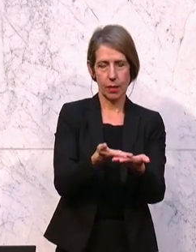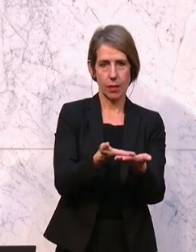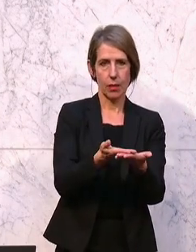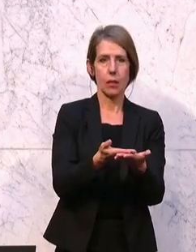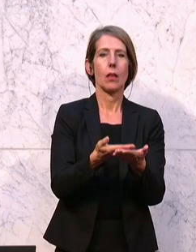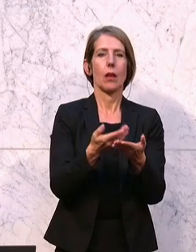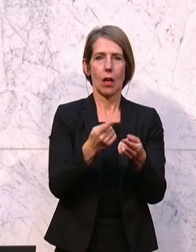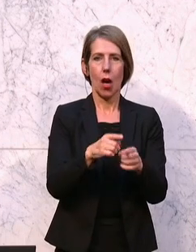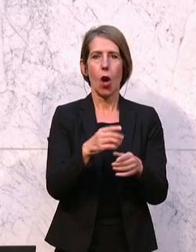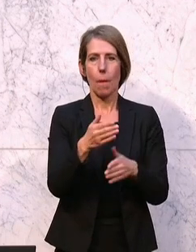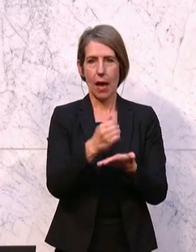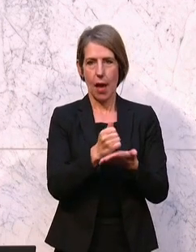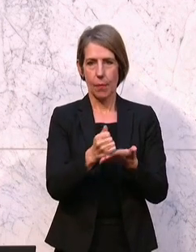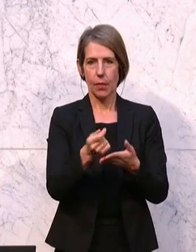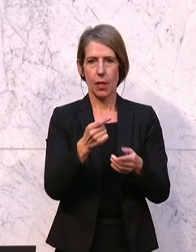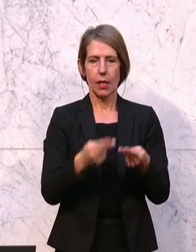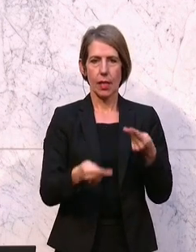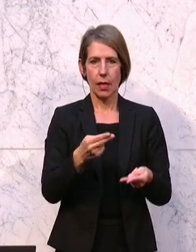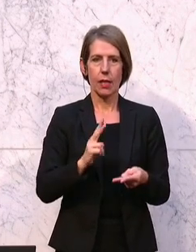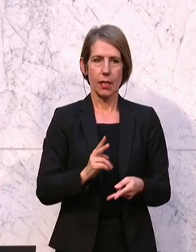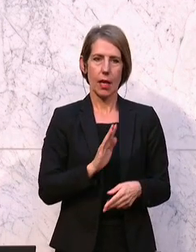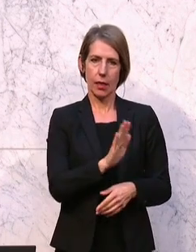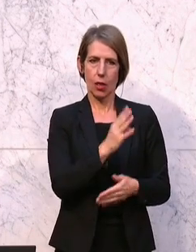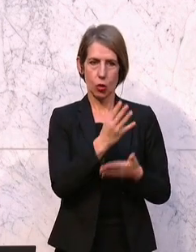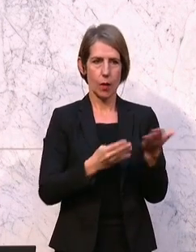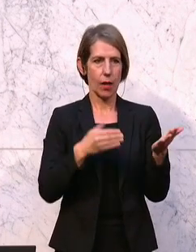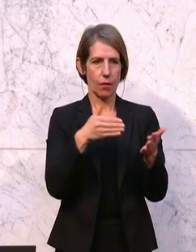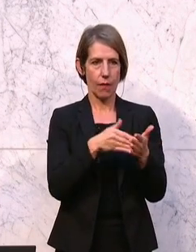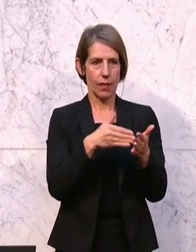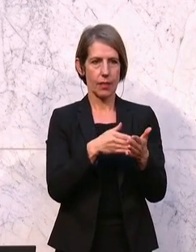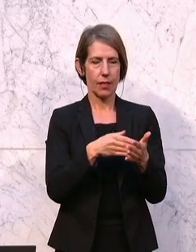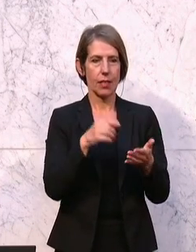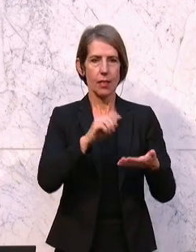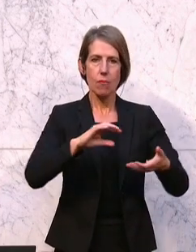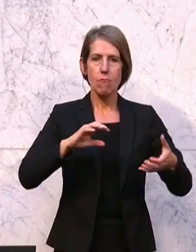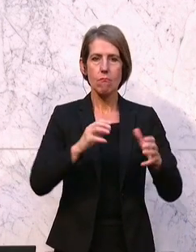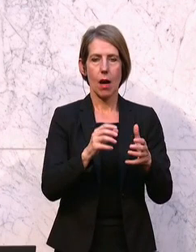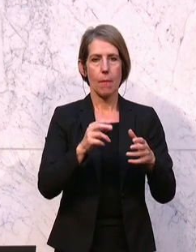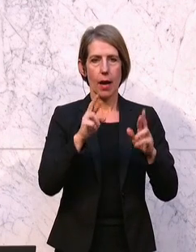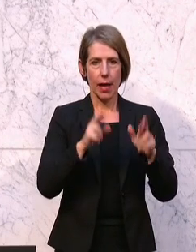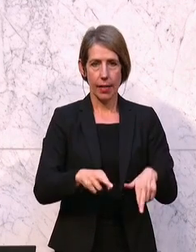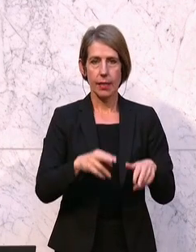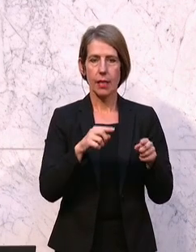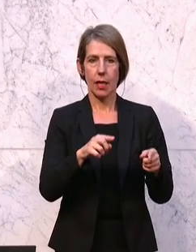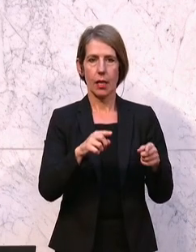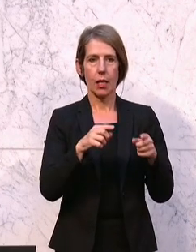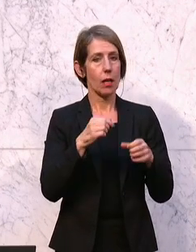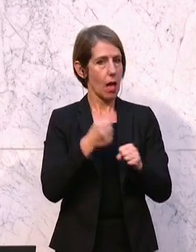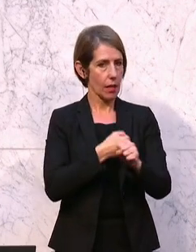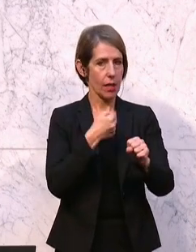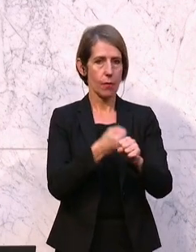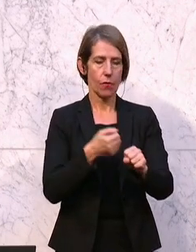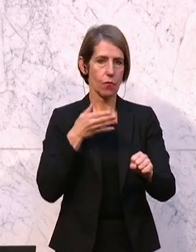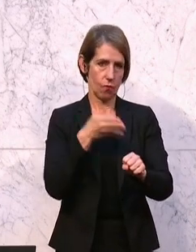Sprachen vor Ämtern und Gerichten. All das sind verbriefte Rechte, die sich in Wirklichkeit erkämpft wurden.